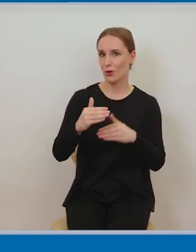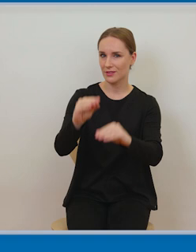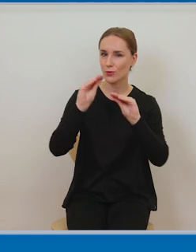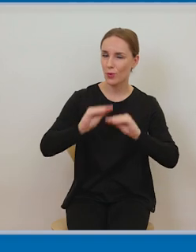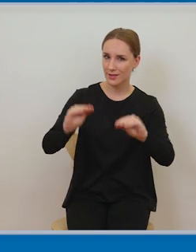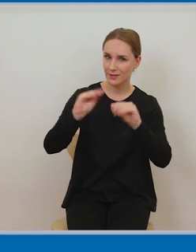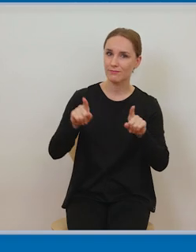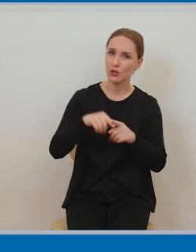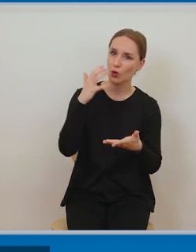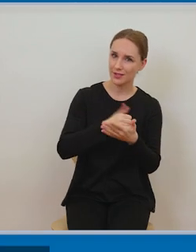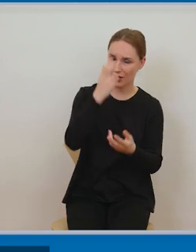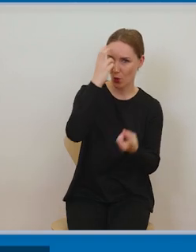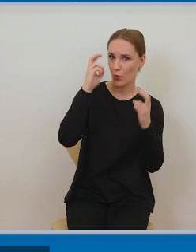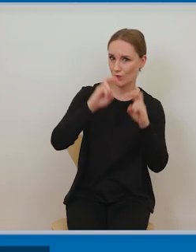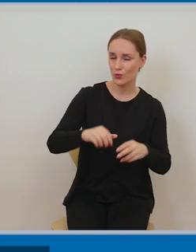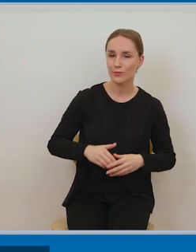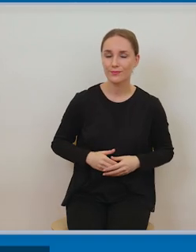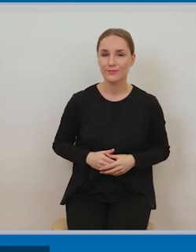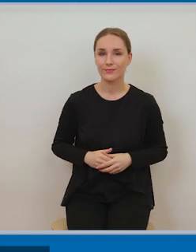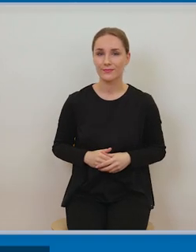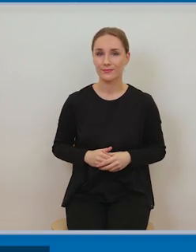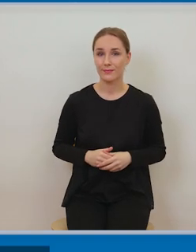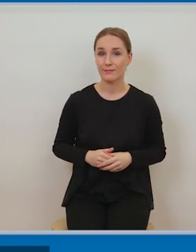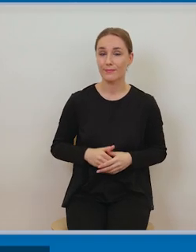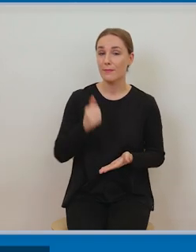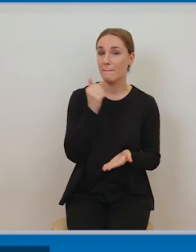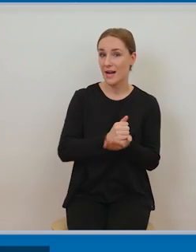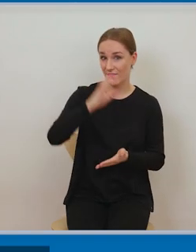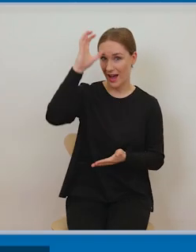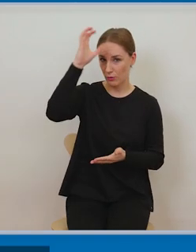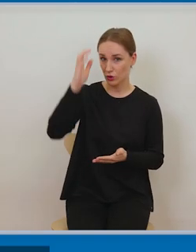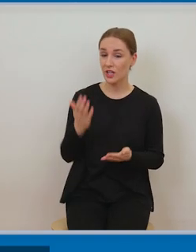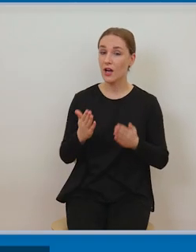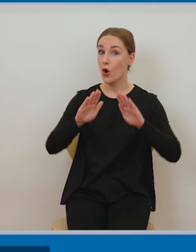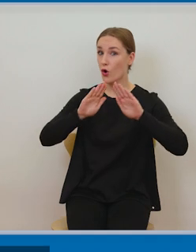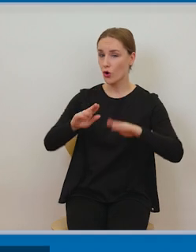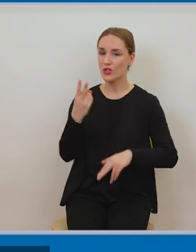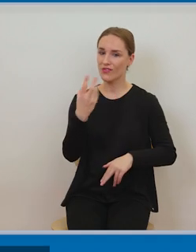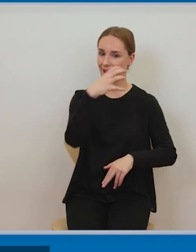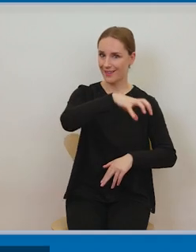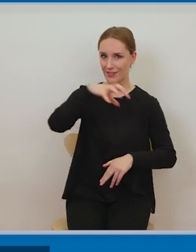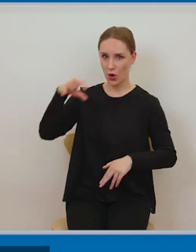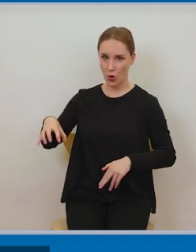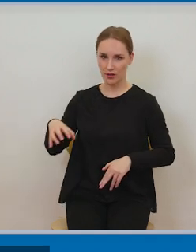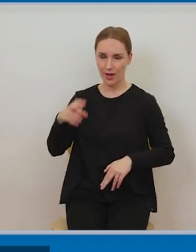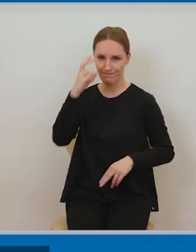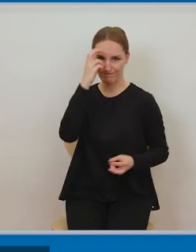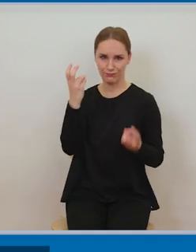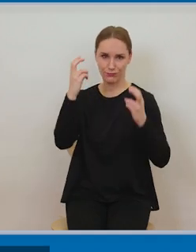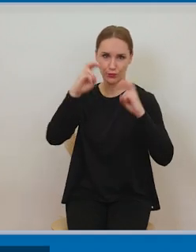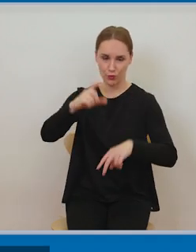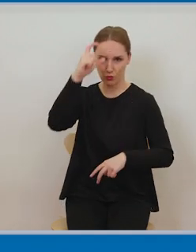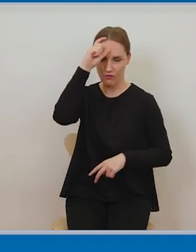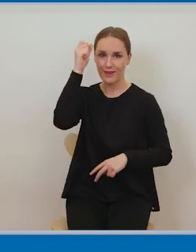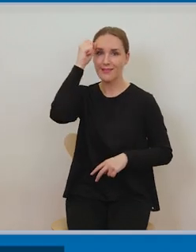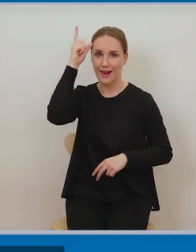utworów na jej potrzeby. Prawo autorskie chroni dwie kategorie zasadnicze o wytworów intelektu człowieka, mianowicie